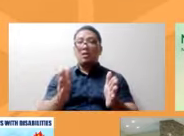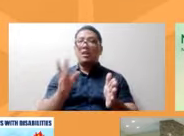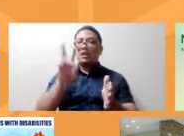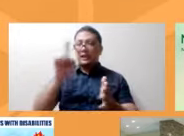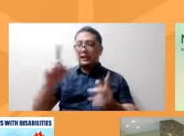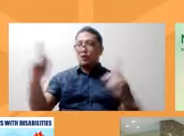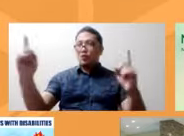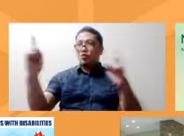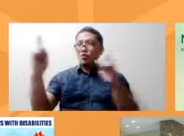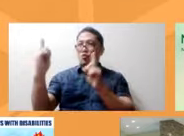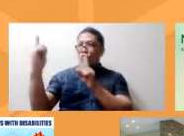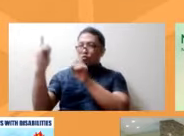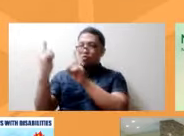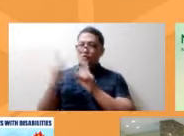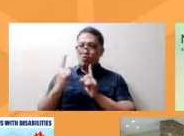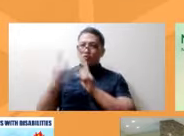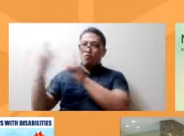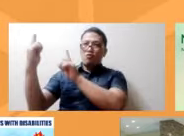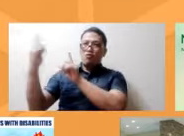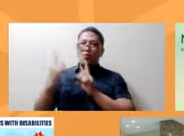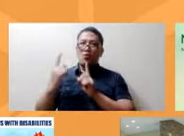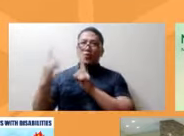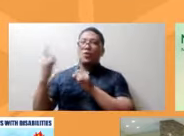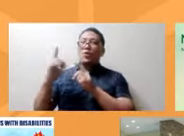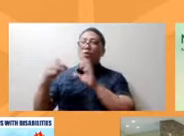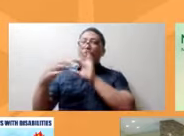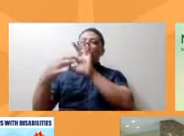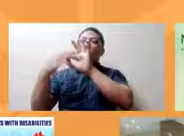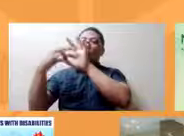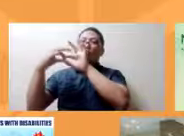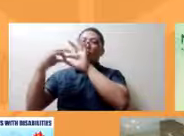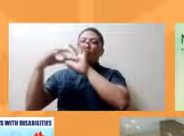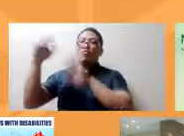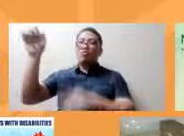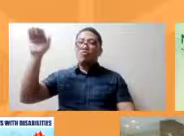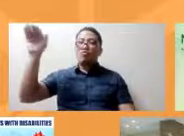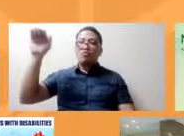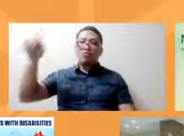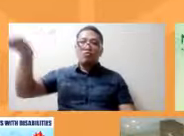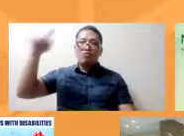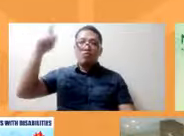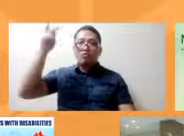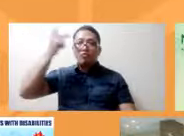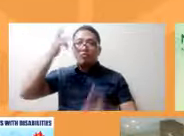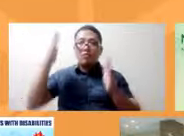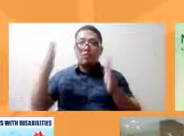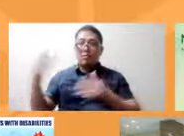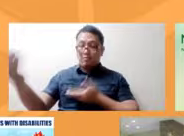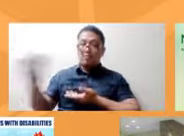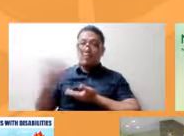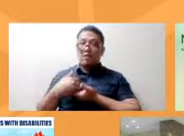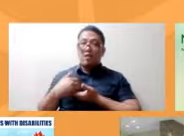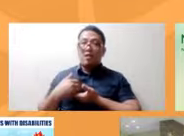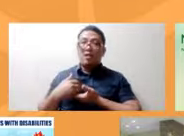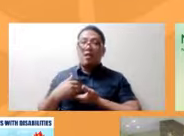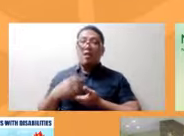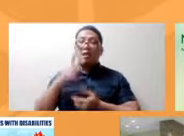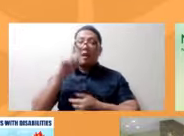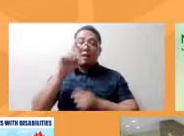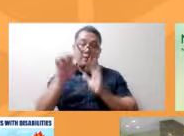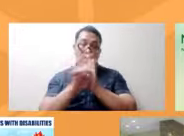us to reach out sa ating mga candidates at ang mga candidates makarating din sa amin kasi halimbawa